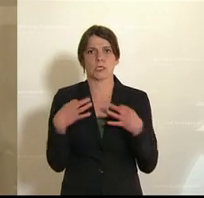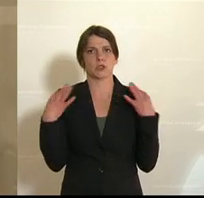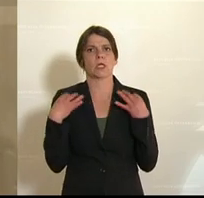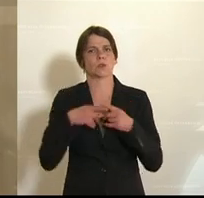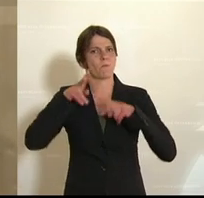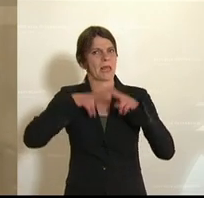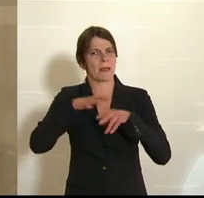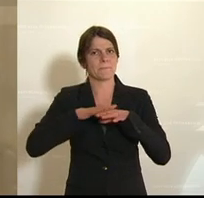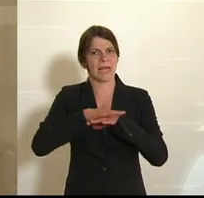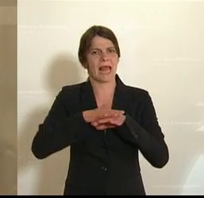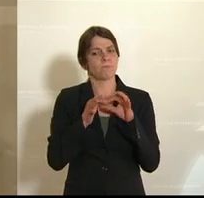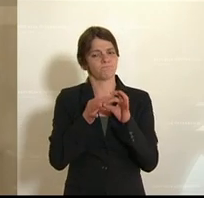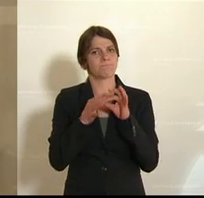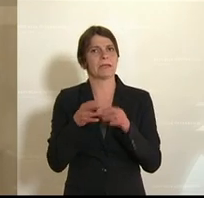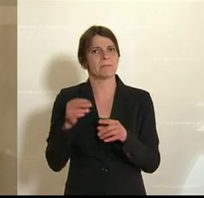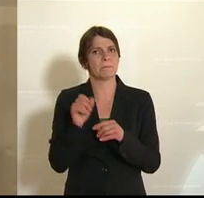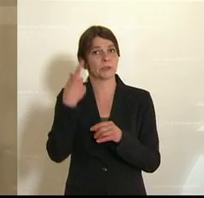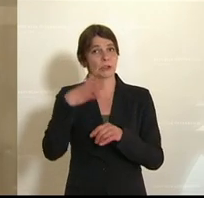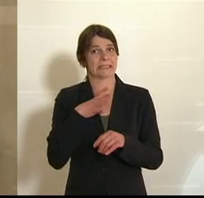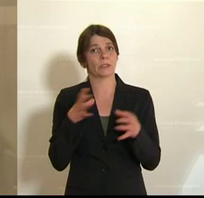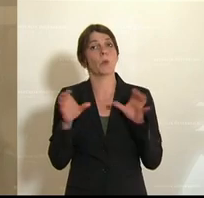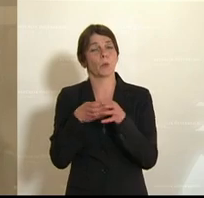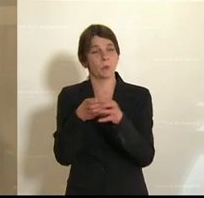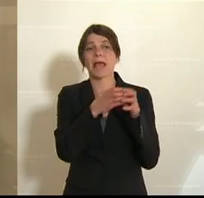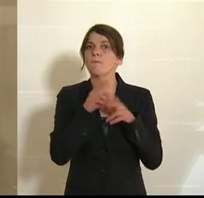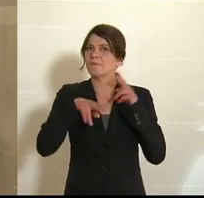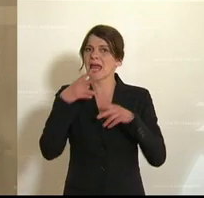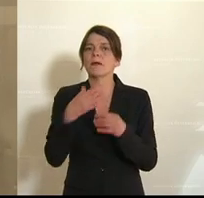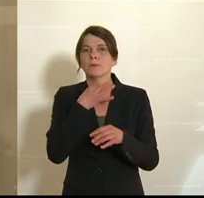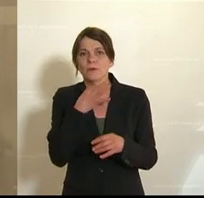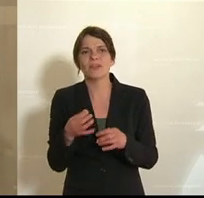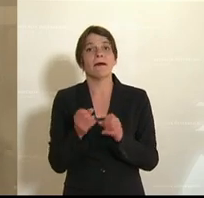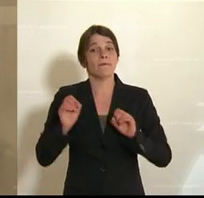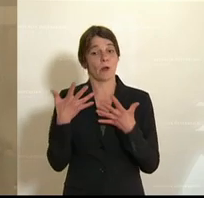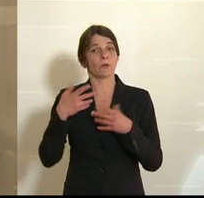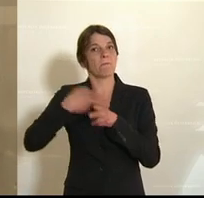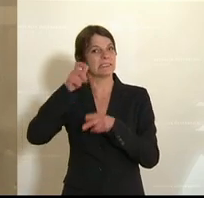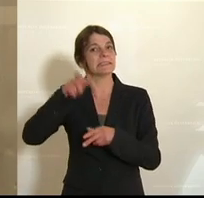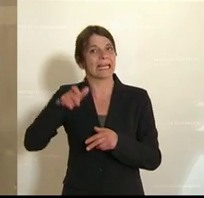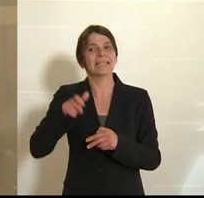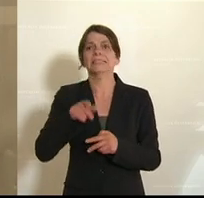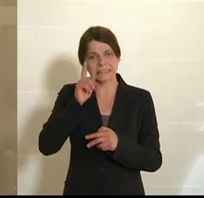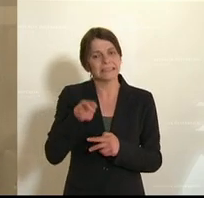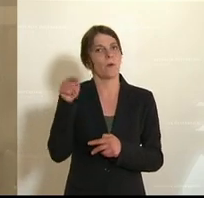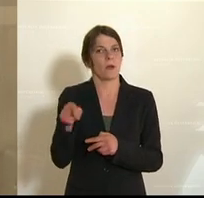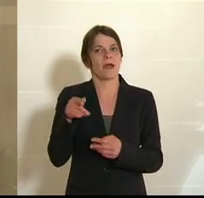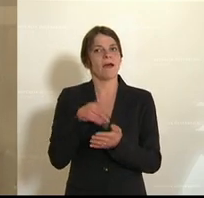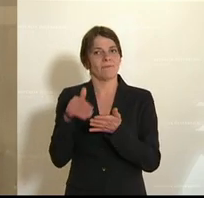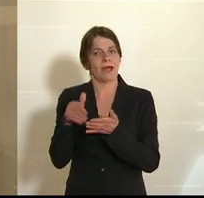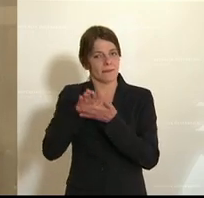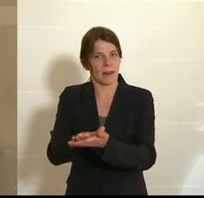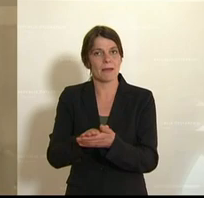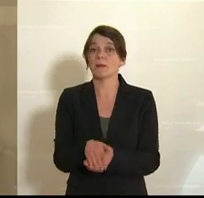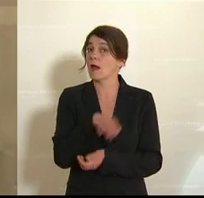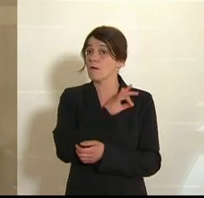Pflegebereich und im Zusammenhang mit besonderen Risikogruppen, pflegebedürftigen Akutpatienten und so weiter, weiterhin bis zur